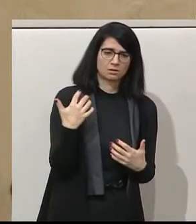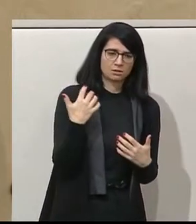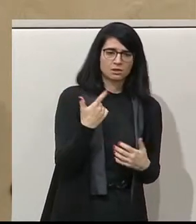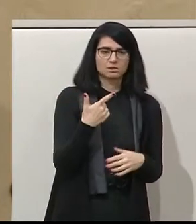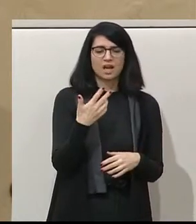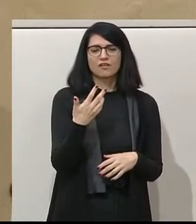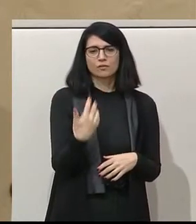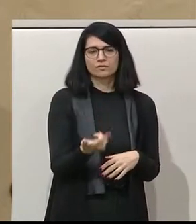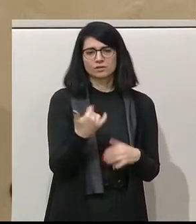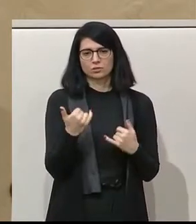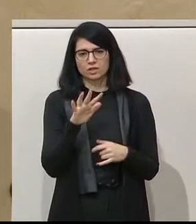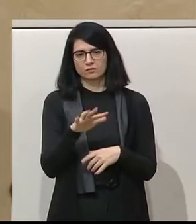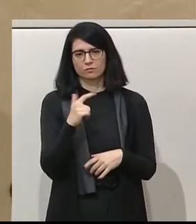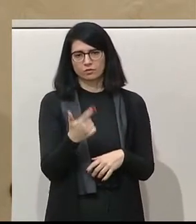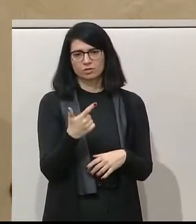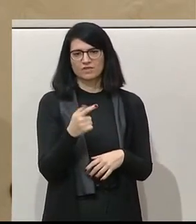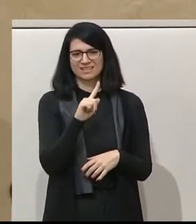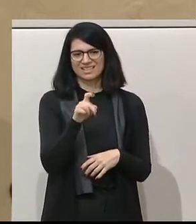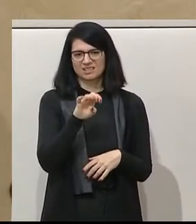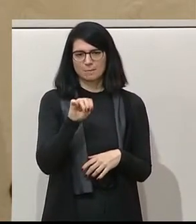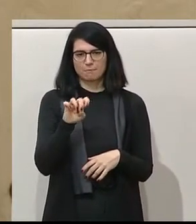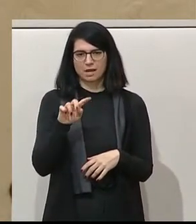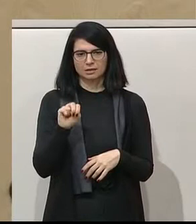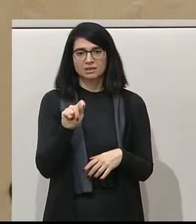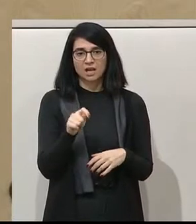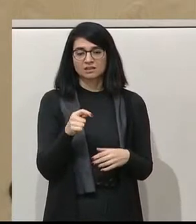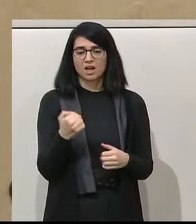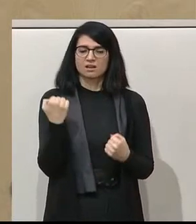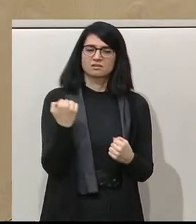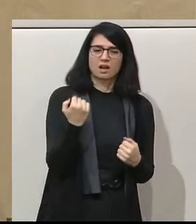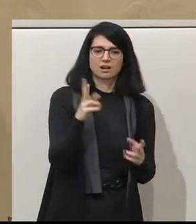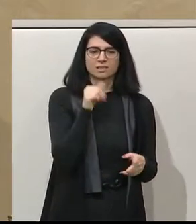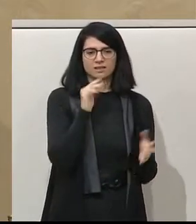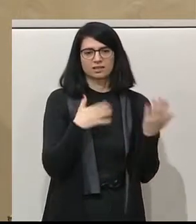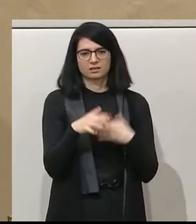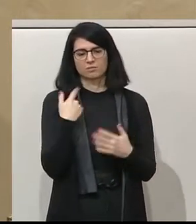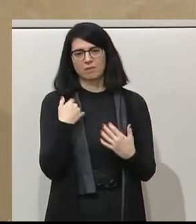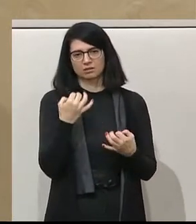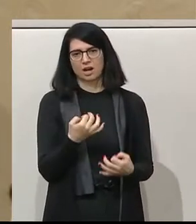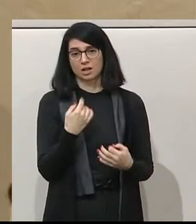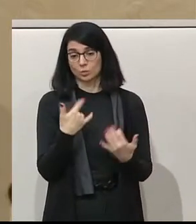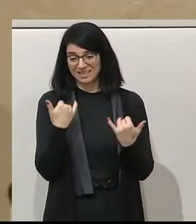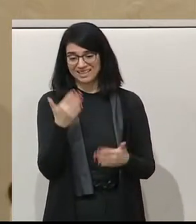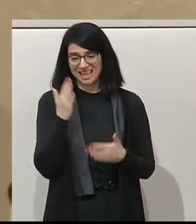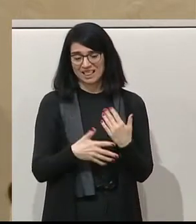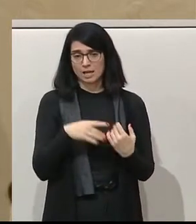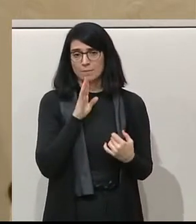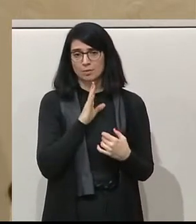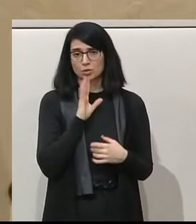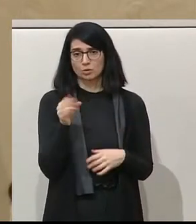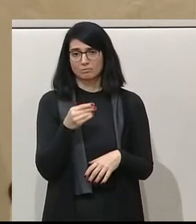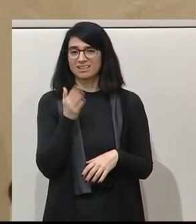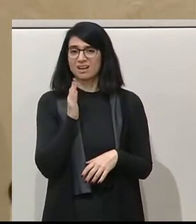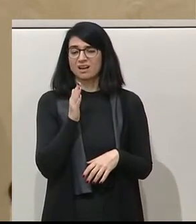musste und jetzt die 25 Kilo Zementsäcke nicht mehr schleppen kann und der endlich in Pension gehen kann mit der